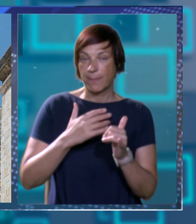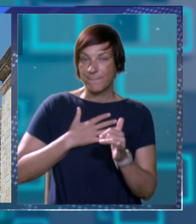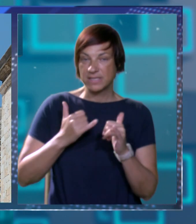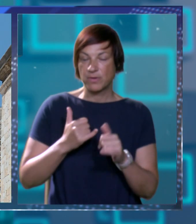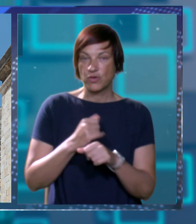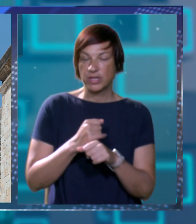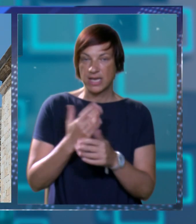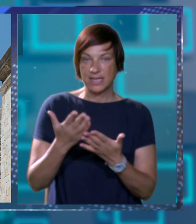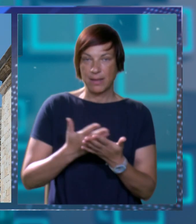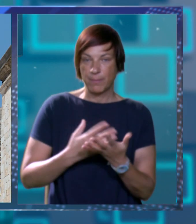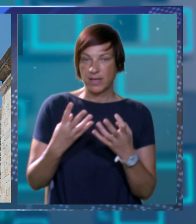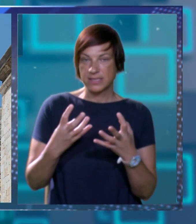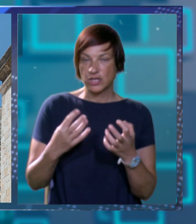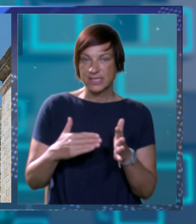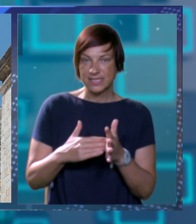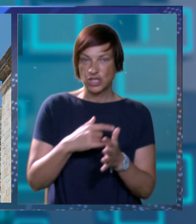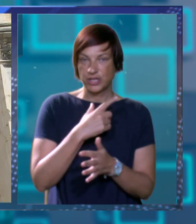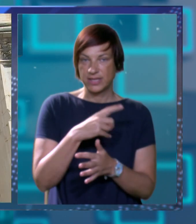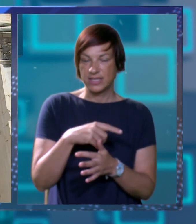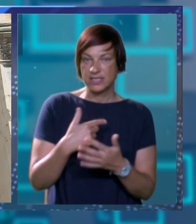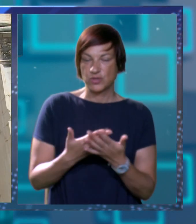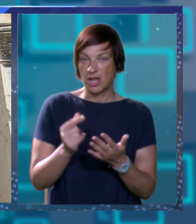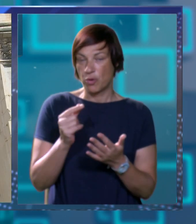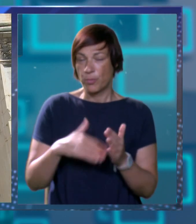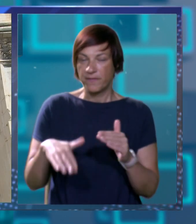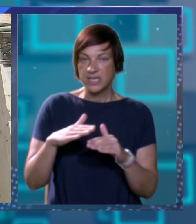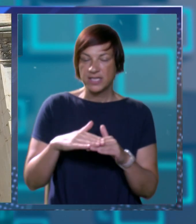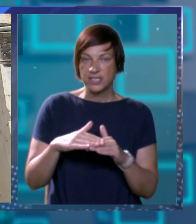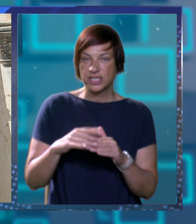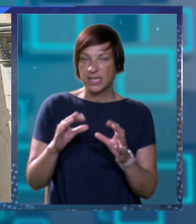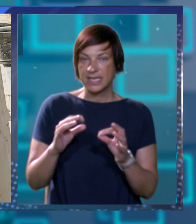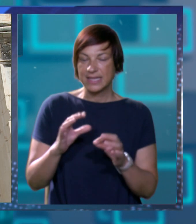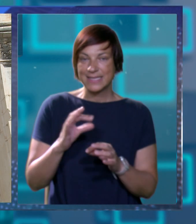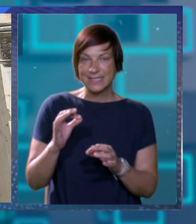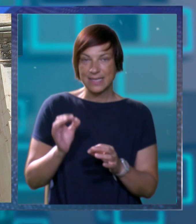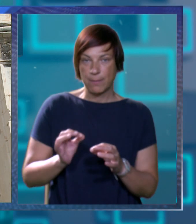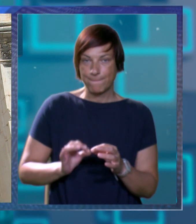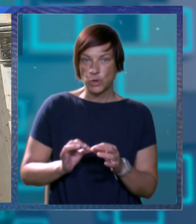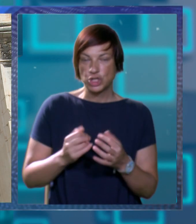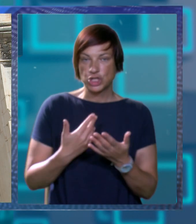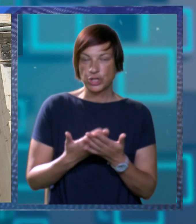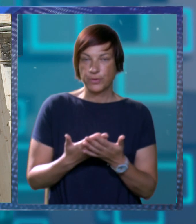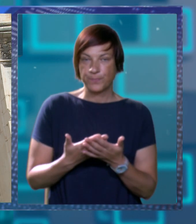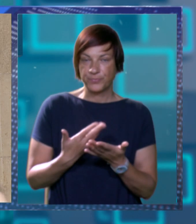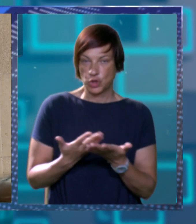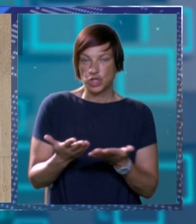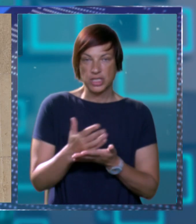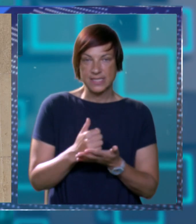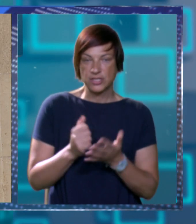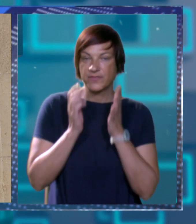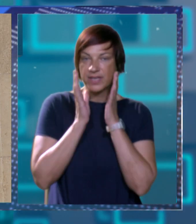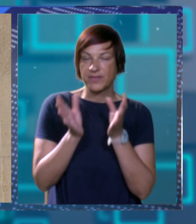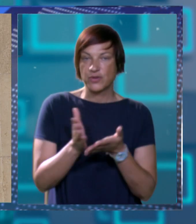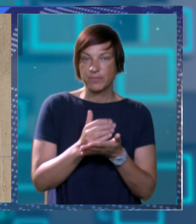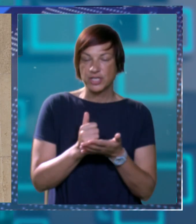mi smo za ovu godinu radili plan sa 800 tisuća znači neko povećanje niti desetak postoji i tako i to će se ostvari